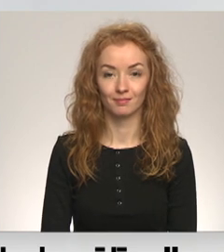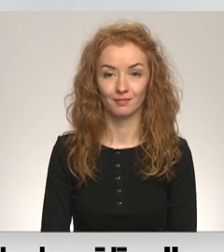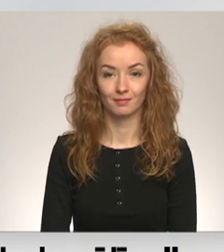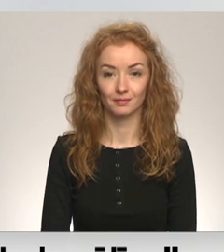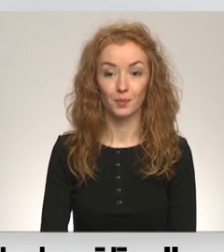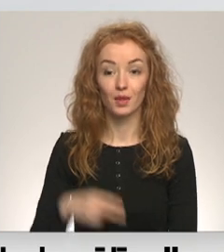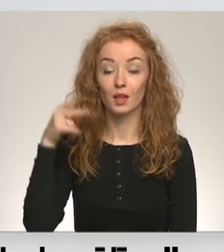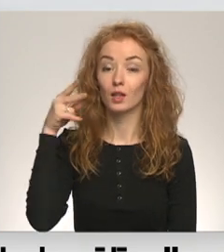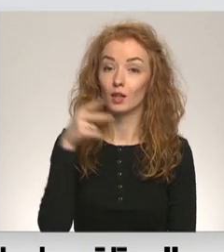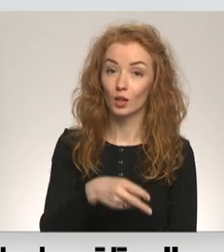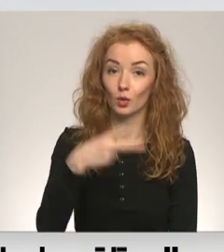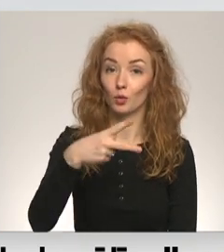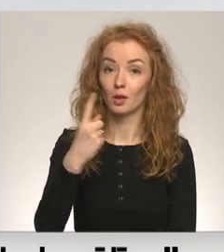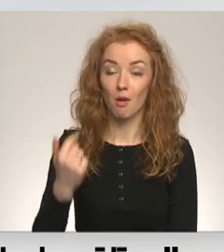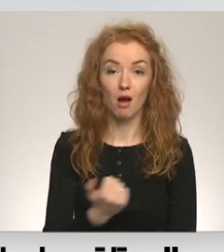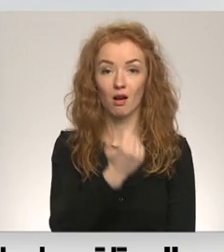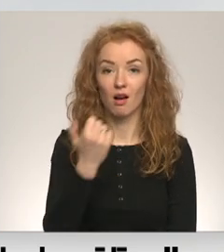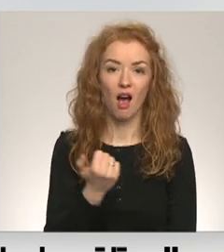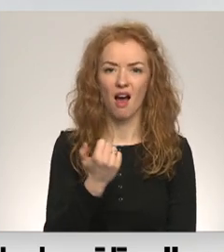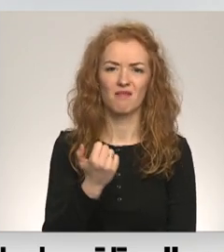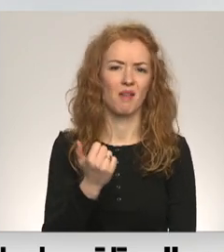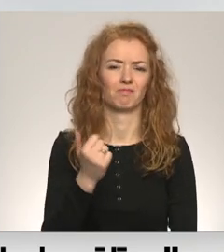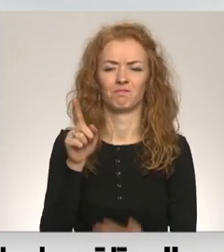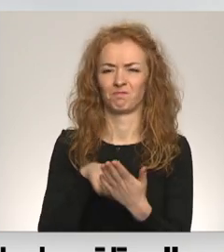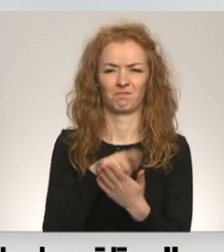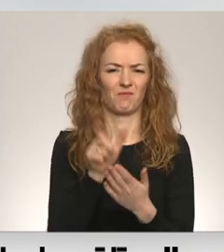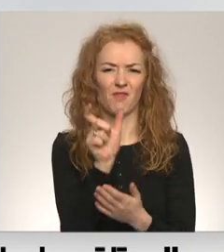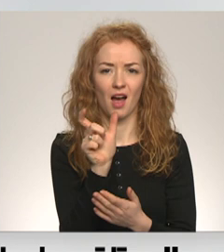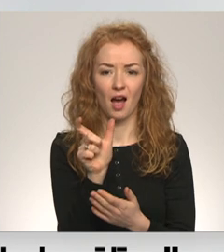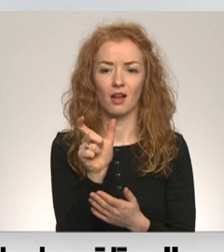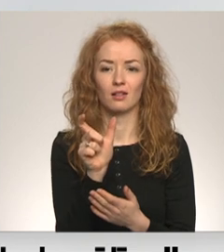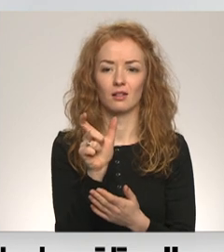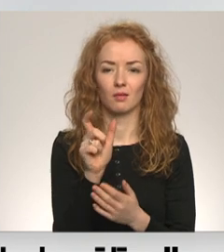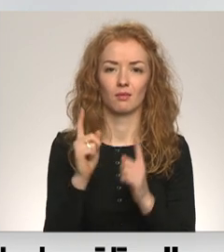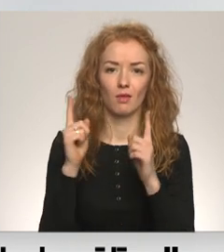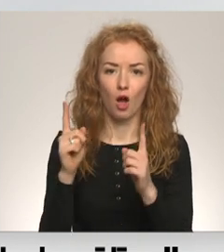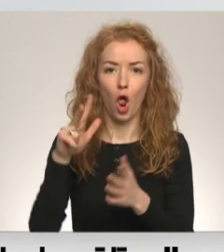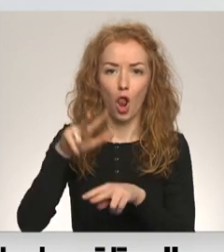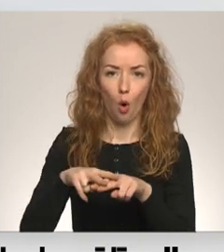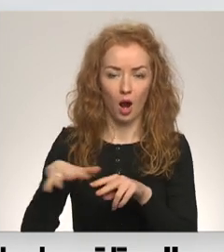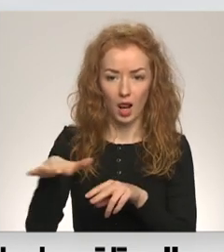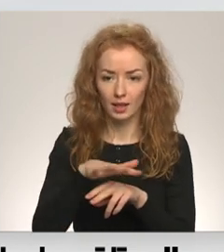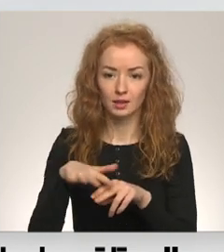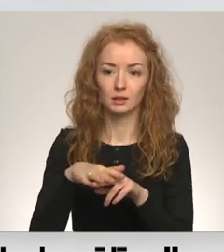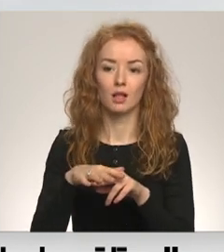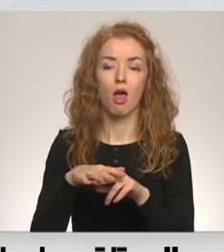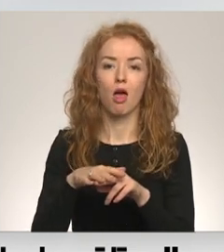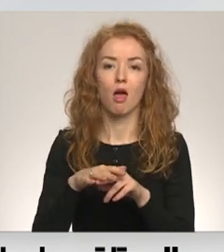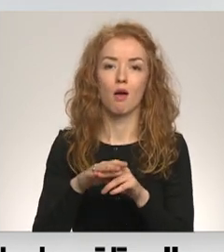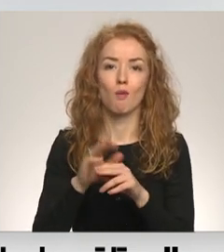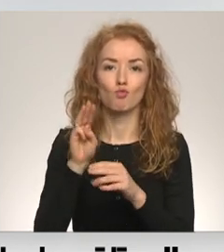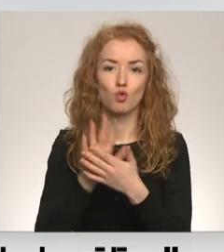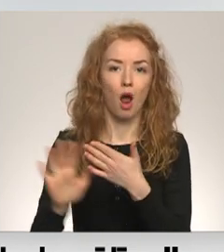2021. gada nevārda finālisti bija lokalizē, piemēram, ugunsgrēku, murālis, sienas